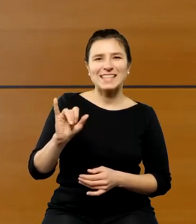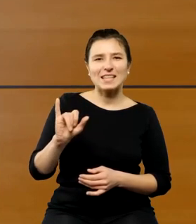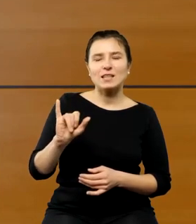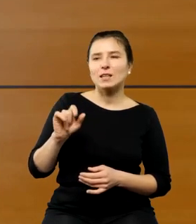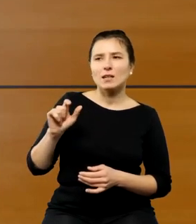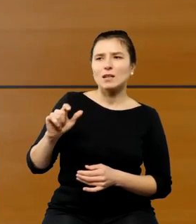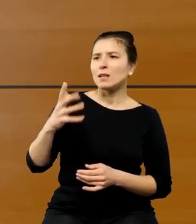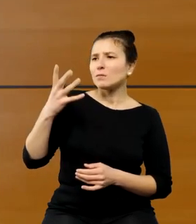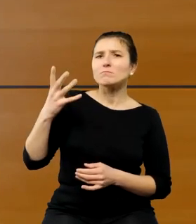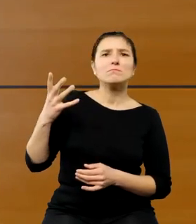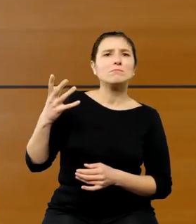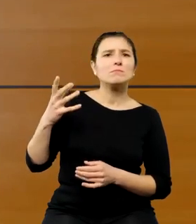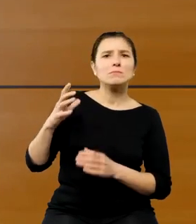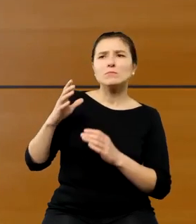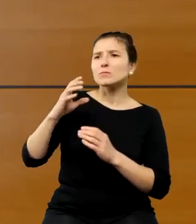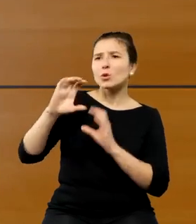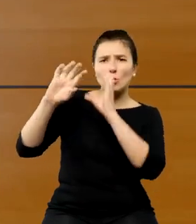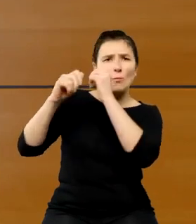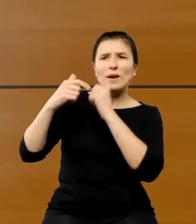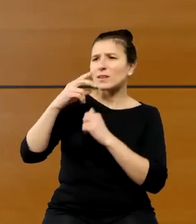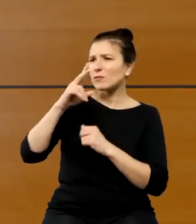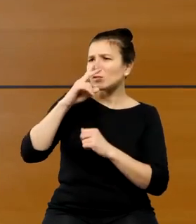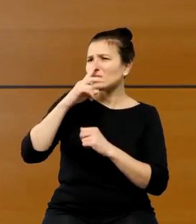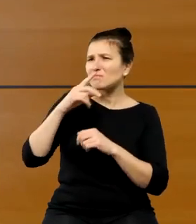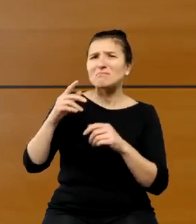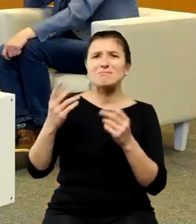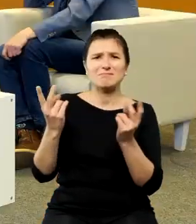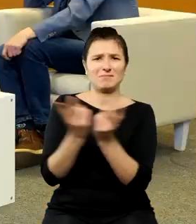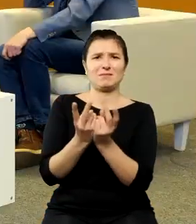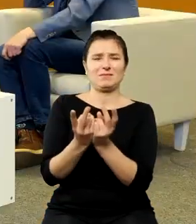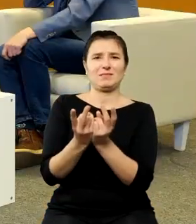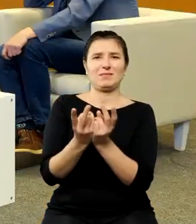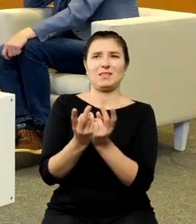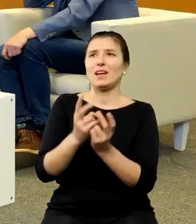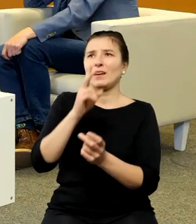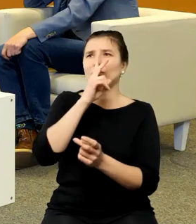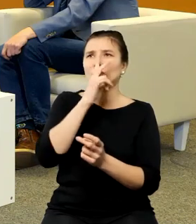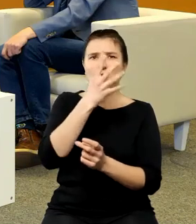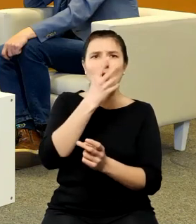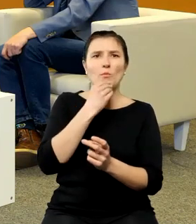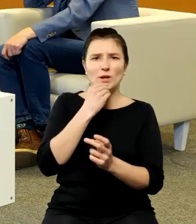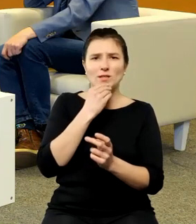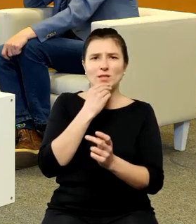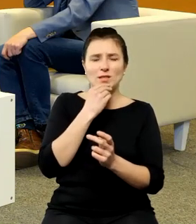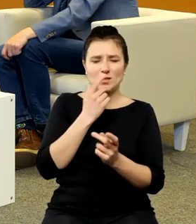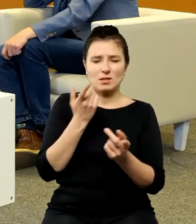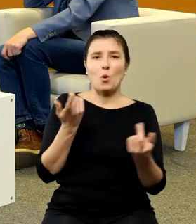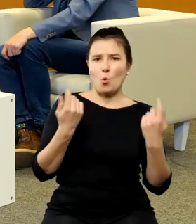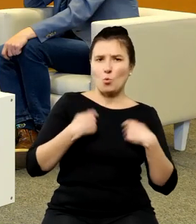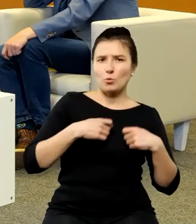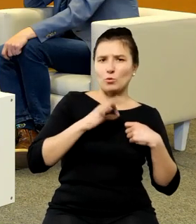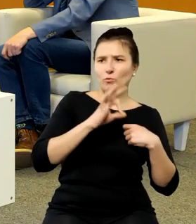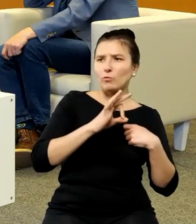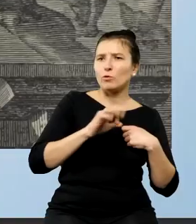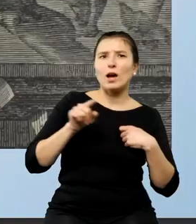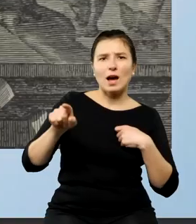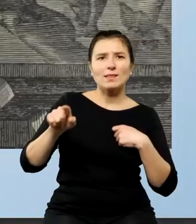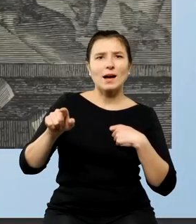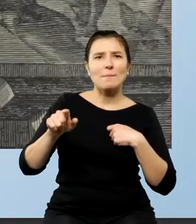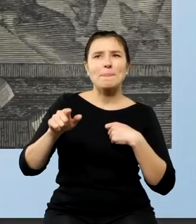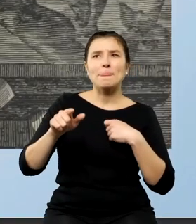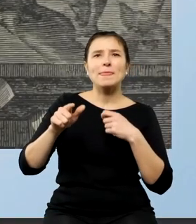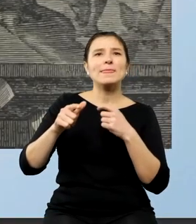ubioru jeśli Państwo sobie tutaj porównają z tego obrazu Matejki ale jednocześnie gest który